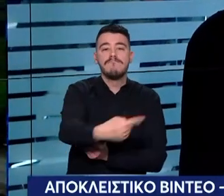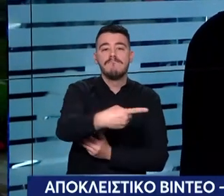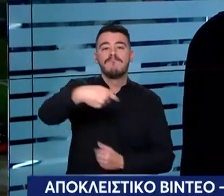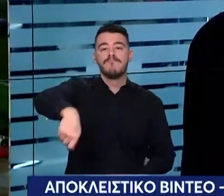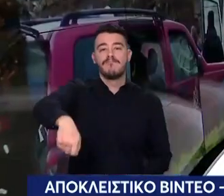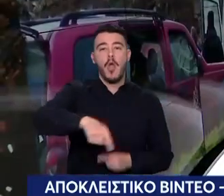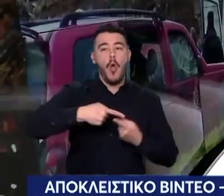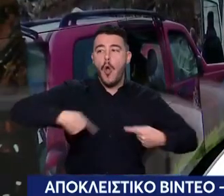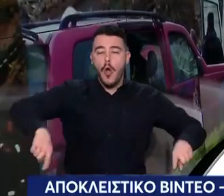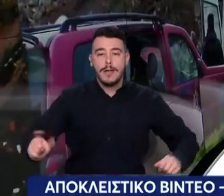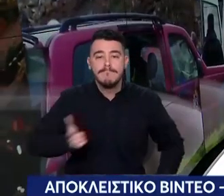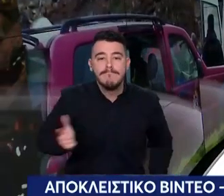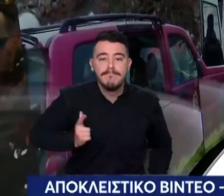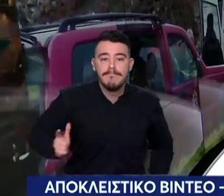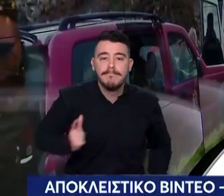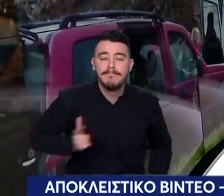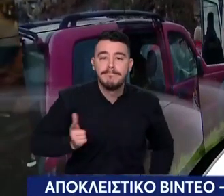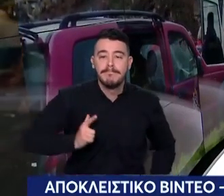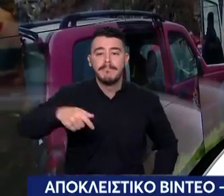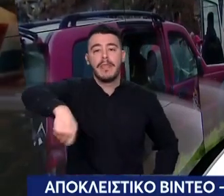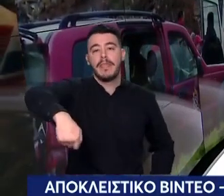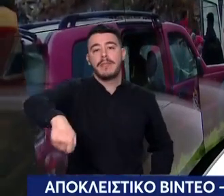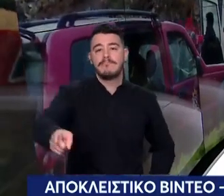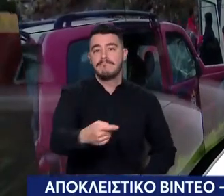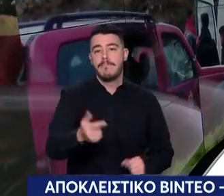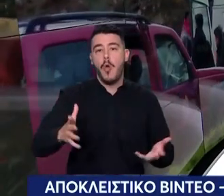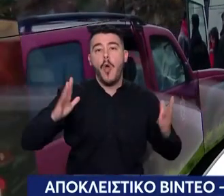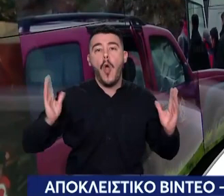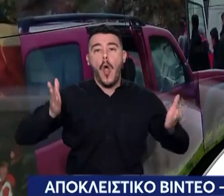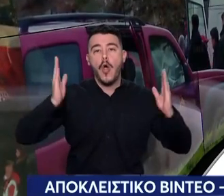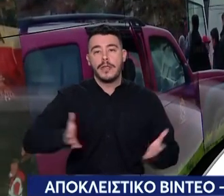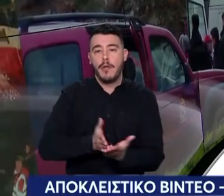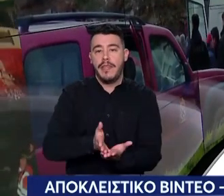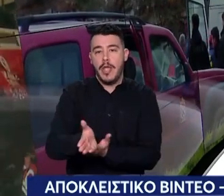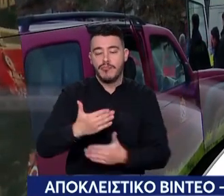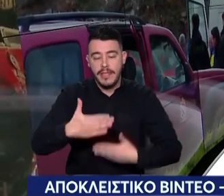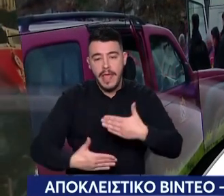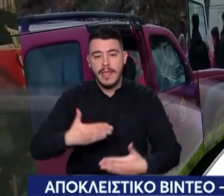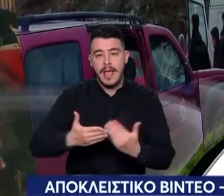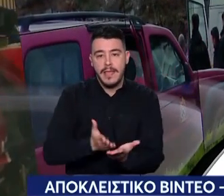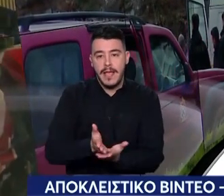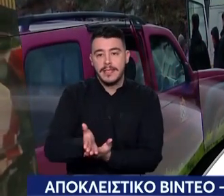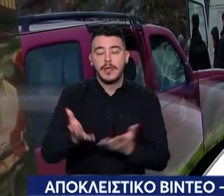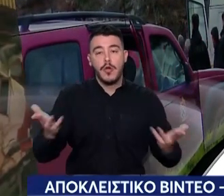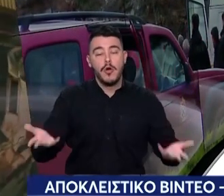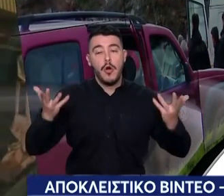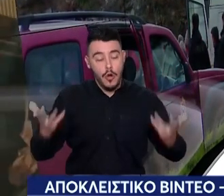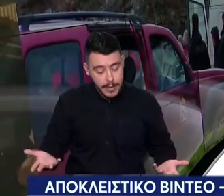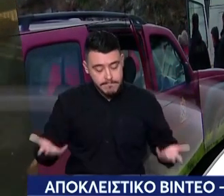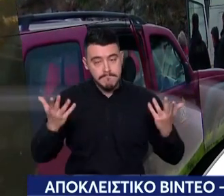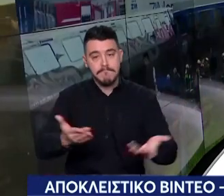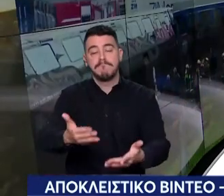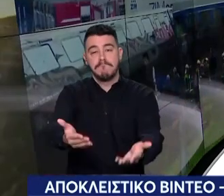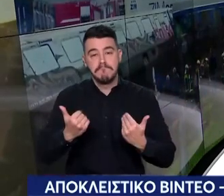στη δικαιοσύνη. Η οποία προσπαθεί να κάνει ό,τι μπορεί σε αυτήν υπόθεση. Πού είμαστε λοιπόν Βρεάννα, δηλαδή